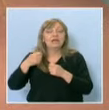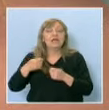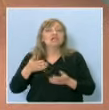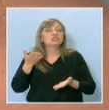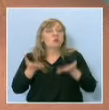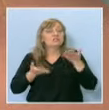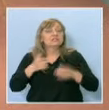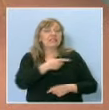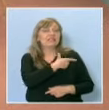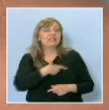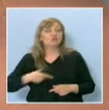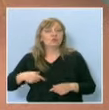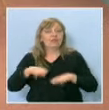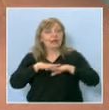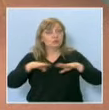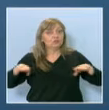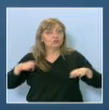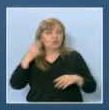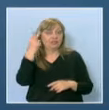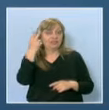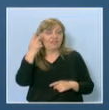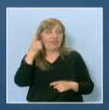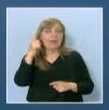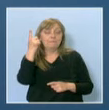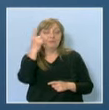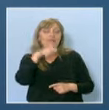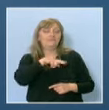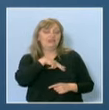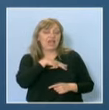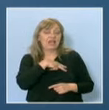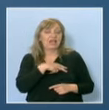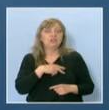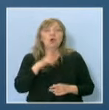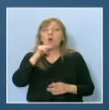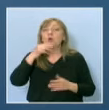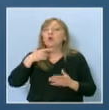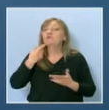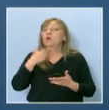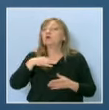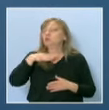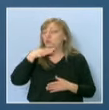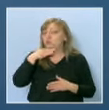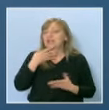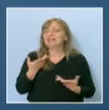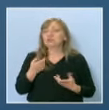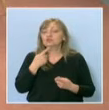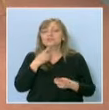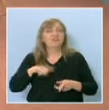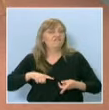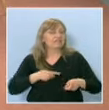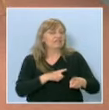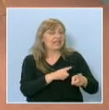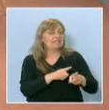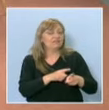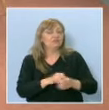национално ниво с две първи награди, мисля, че говори достатъчно за въздействието, за...